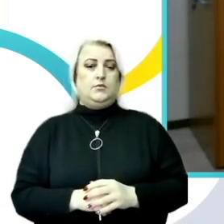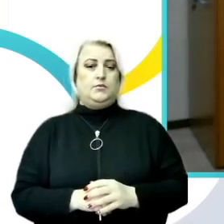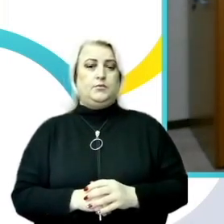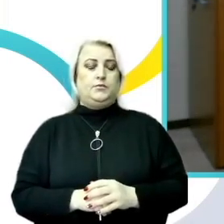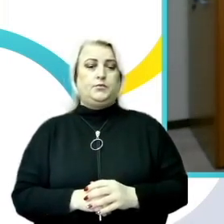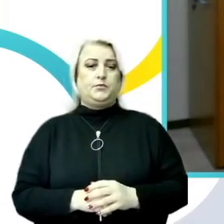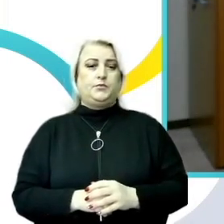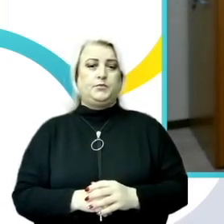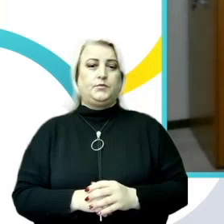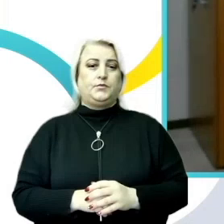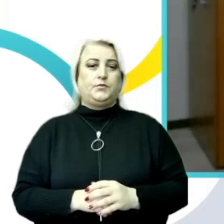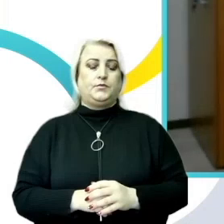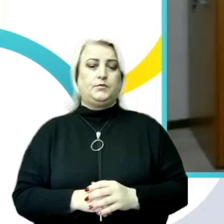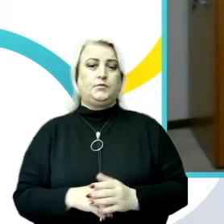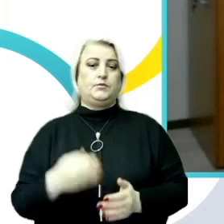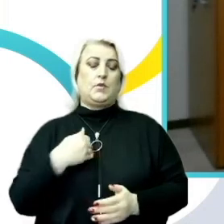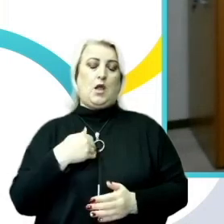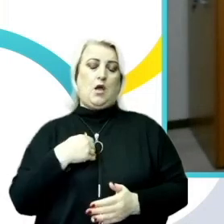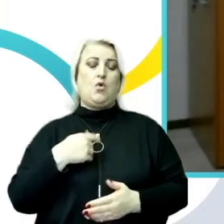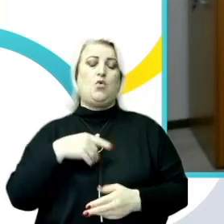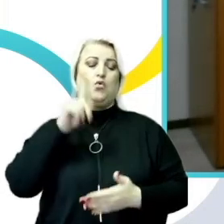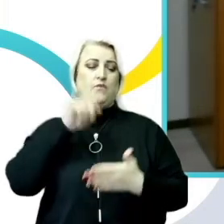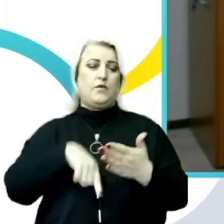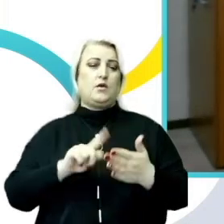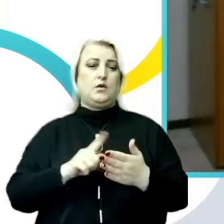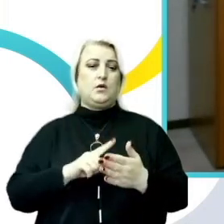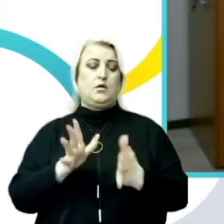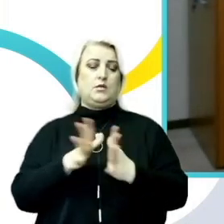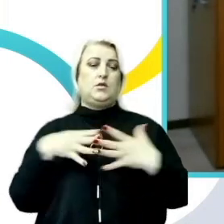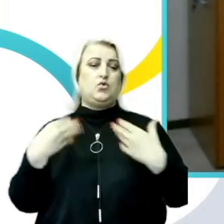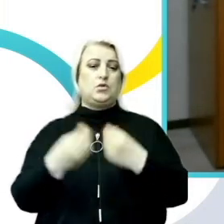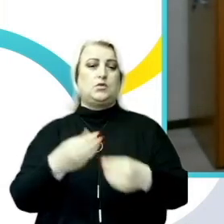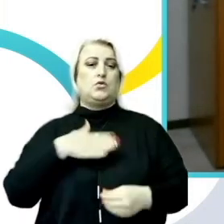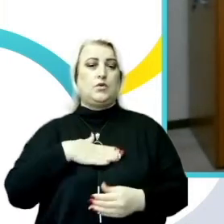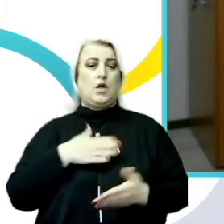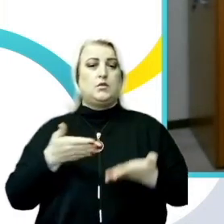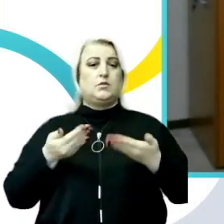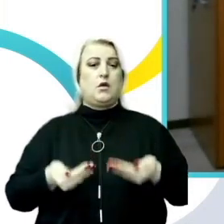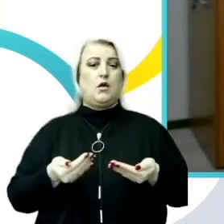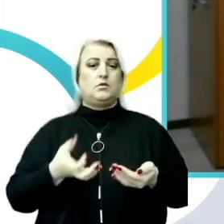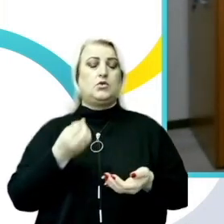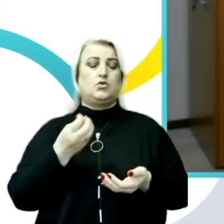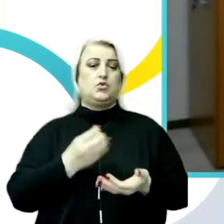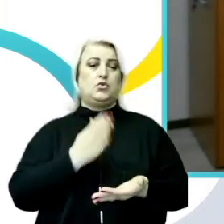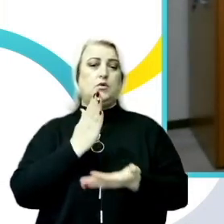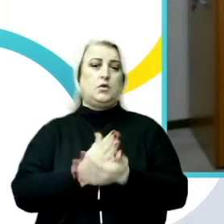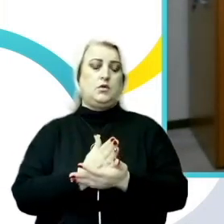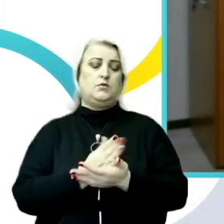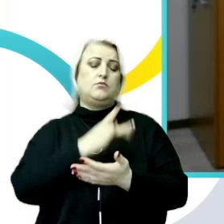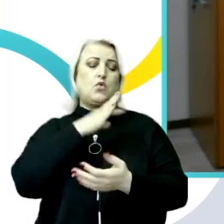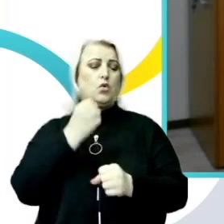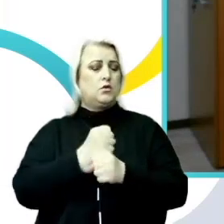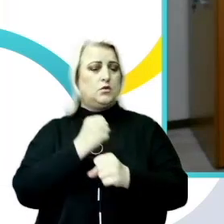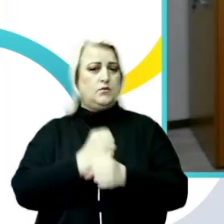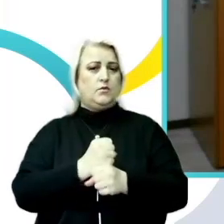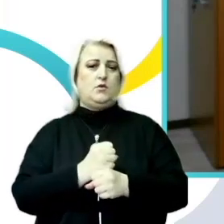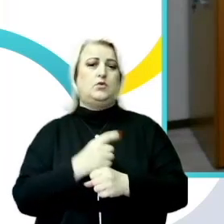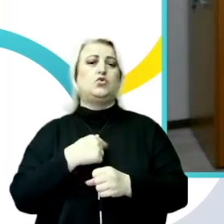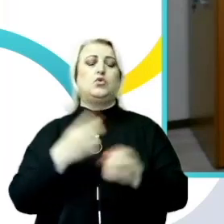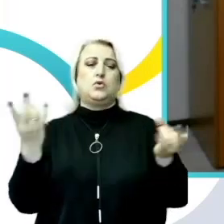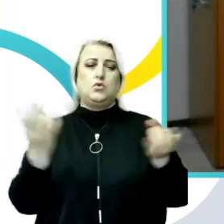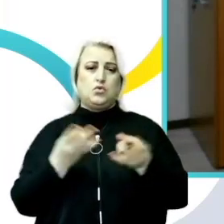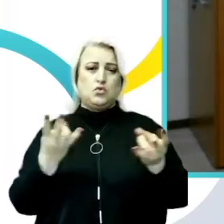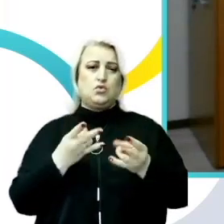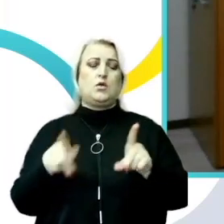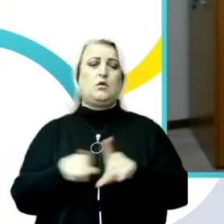drepturile. Eu sunt sigură că în societatea noastră astăzi mai e mult de făcut la acest capitol și că sunt necesari și